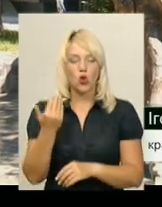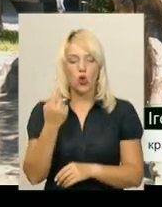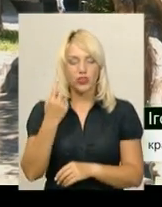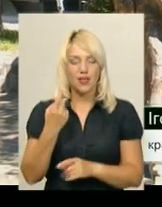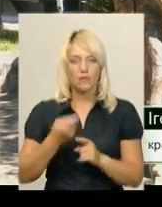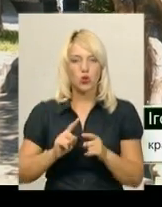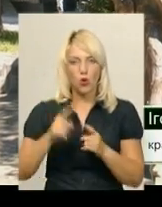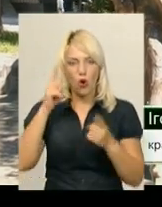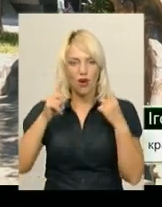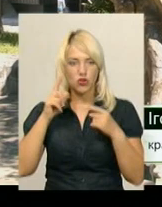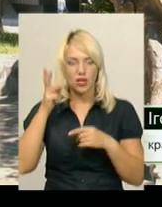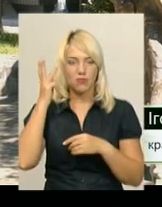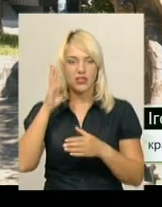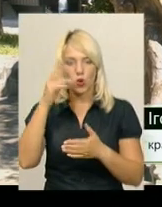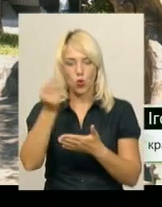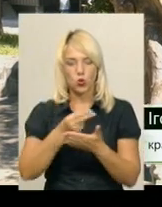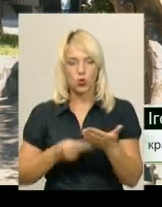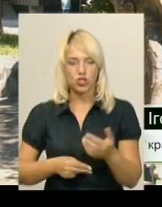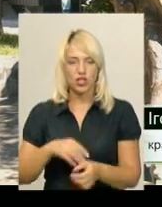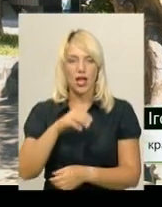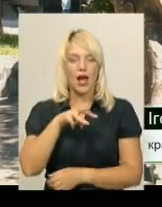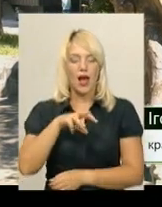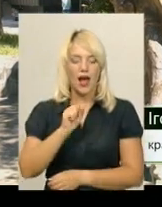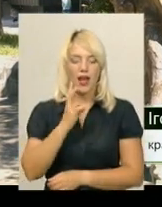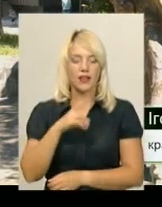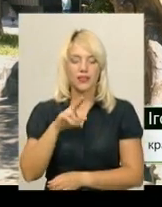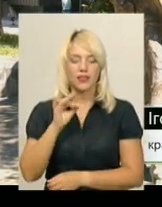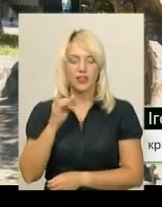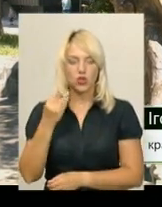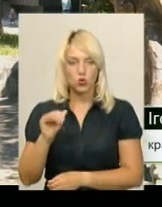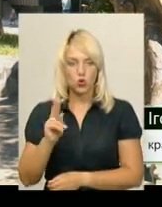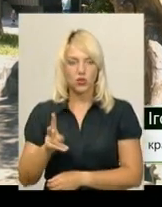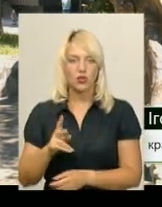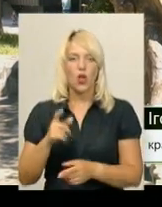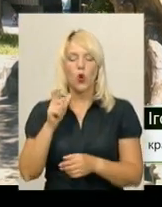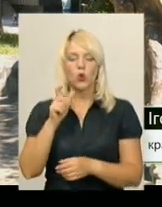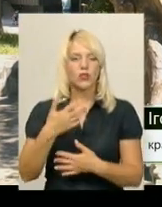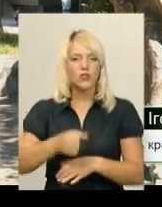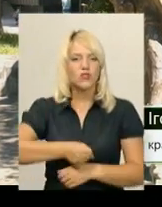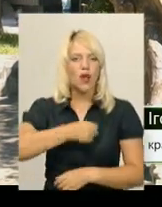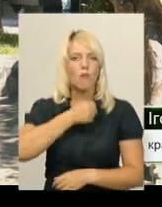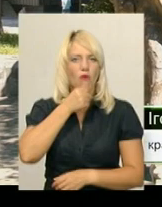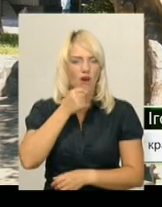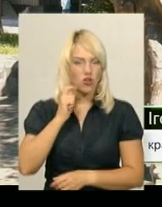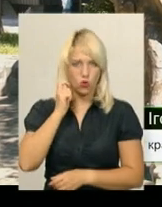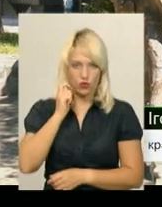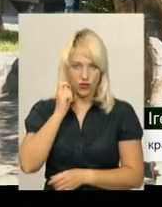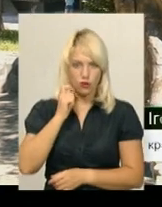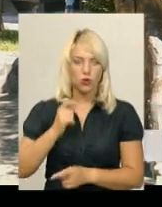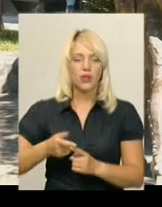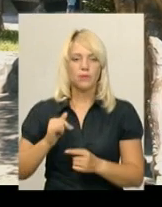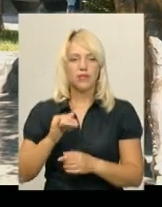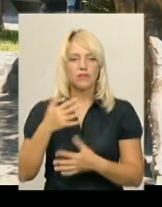авторів, хмельницький художник Михайло Андрійчук, людина вже надзвичайно поважного зараз віку. І він